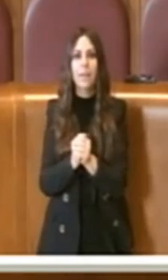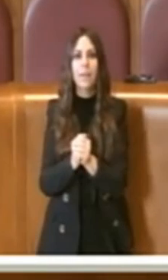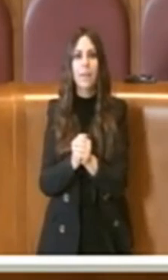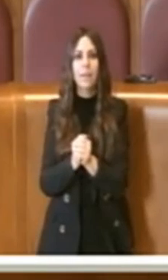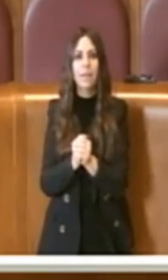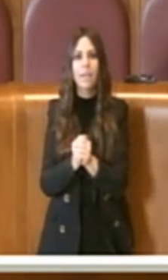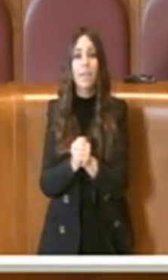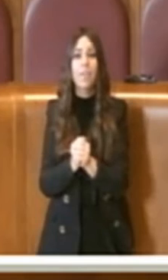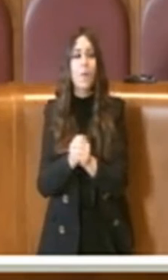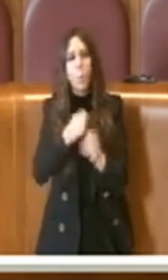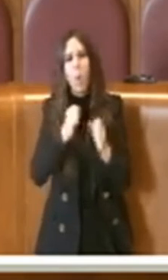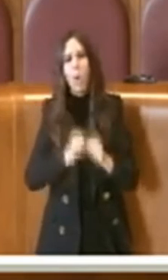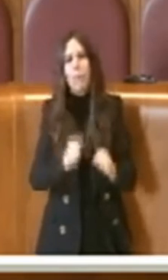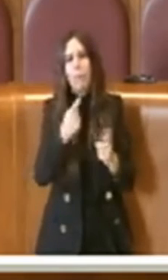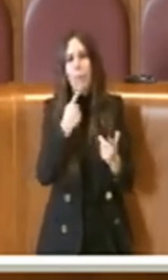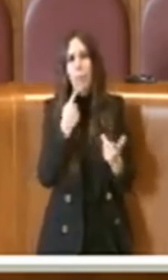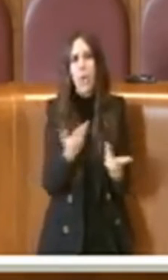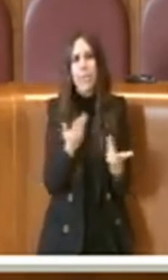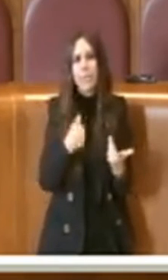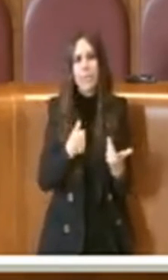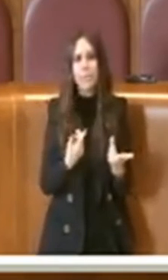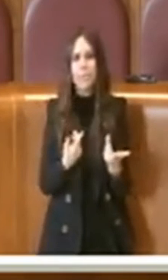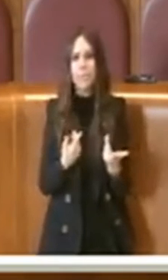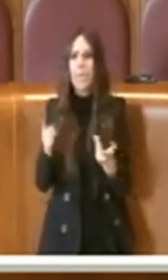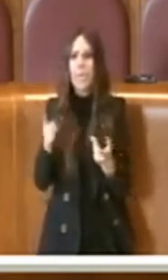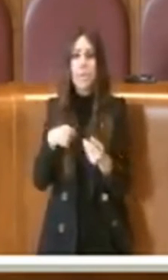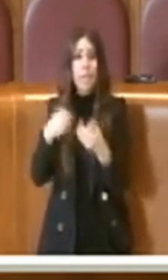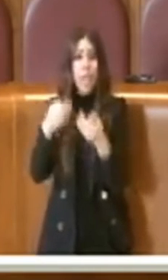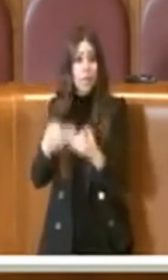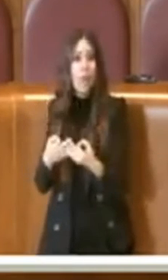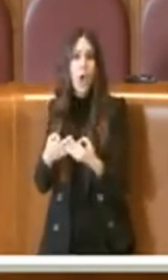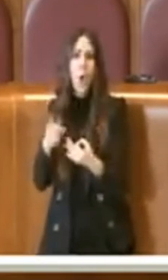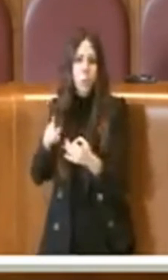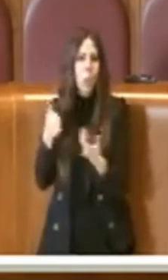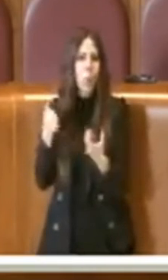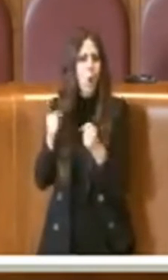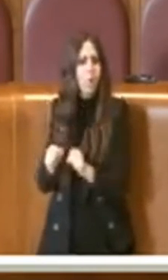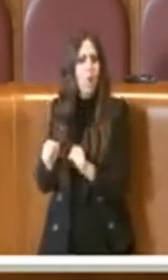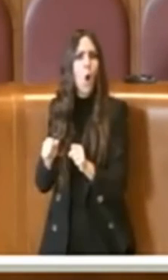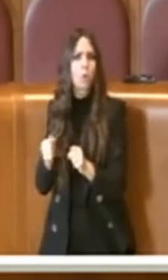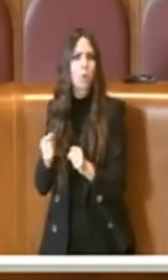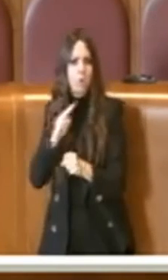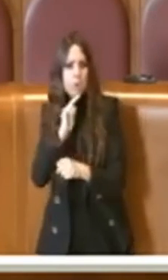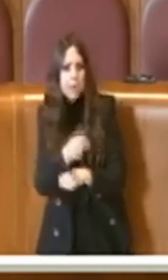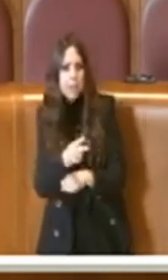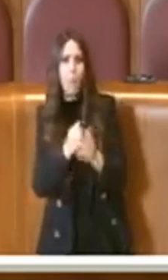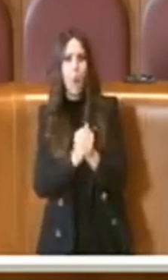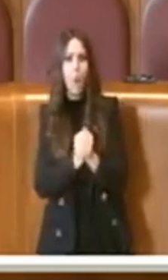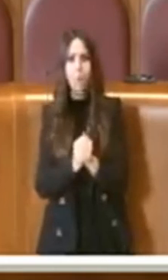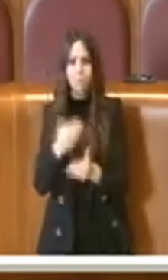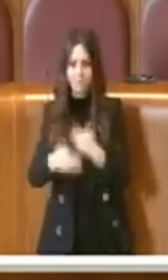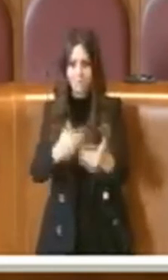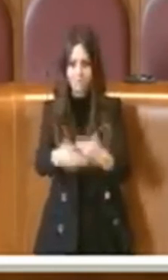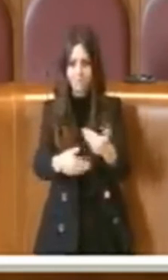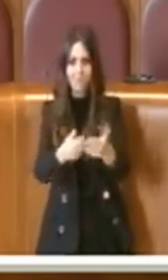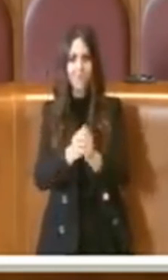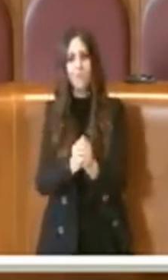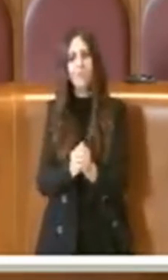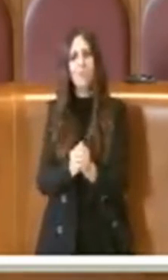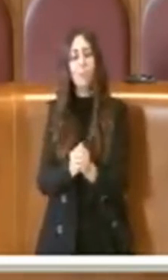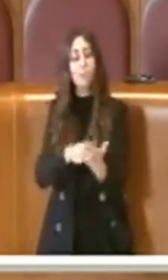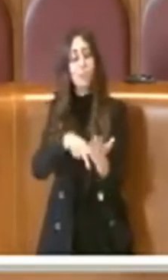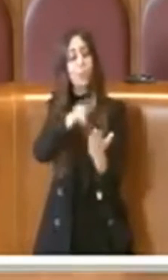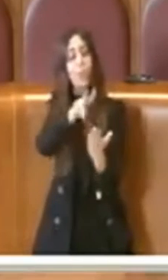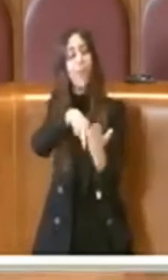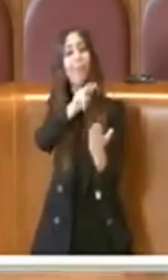Dirà quello che ritiene. Poi, se non sono esatte, farete quello che ritenete. Andiamo avanti. Sto leggendo